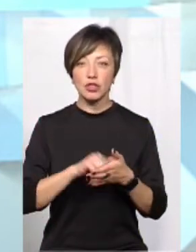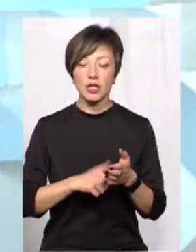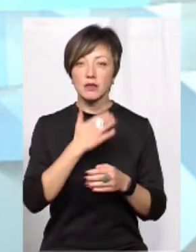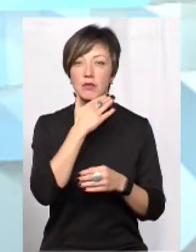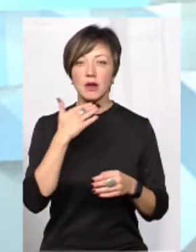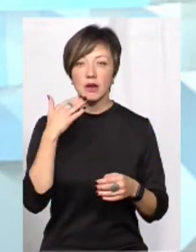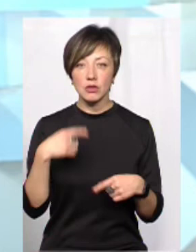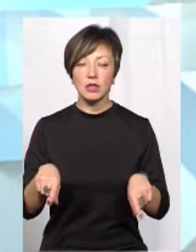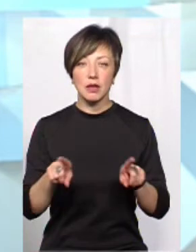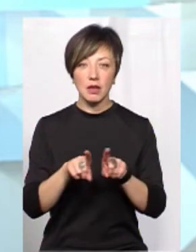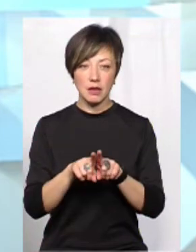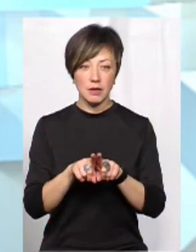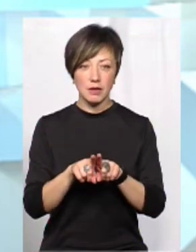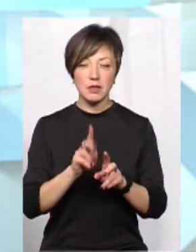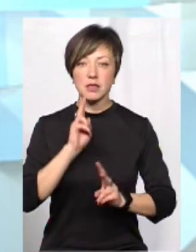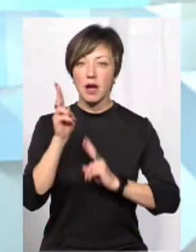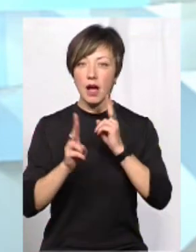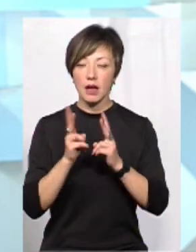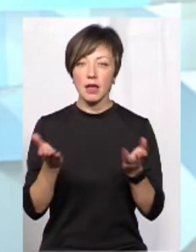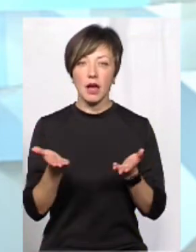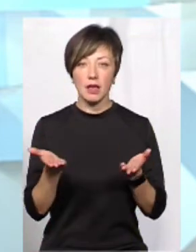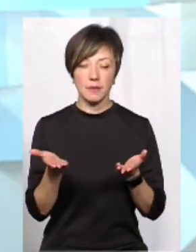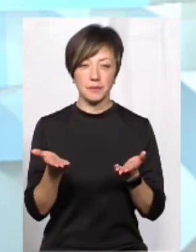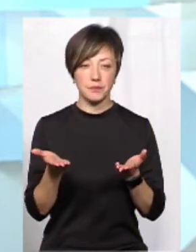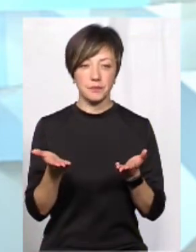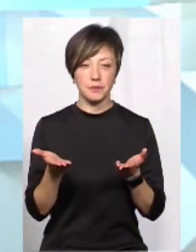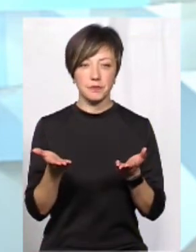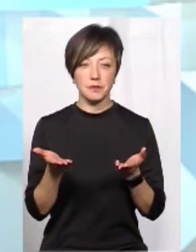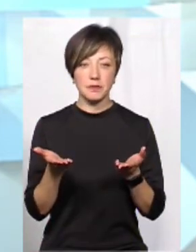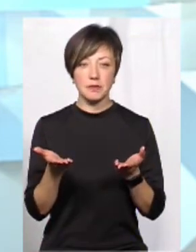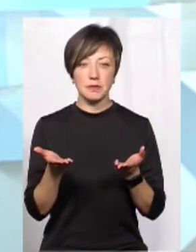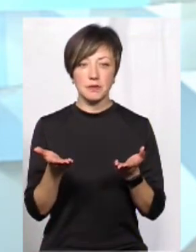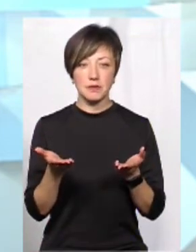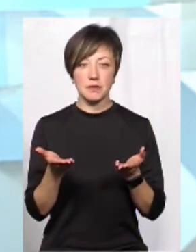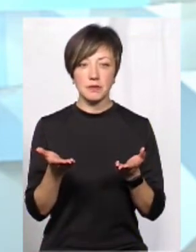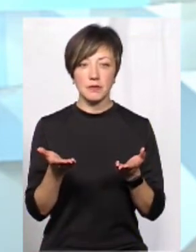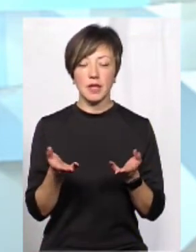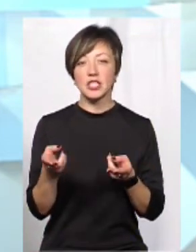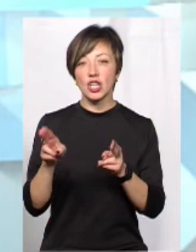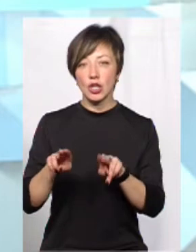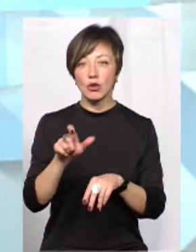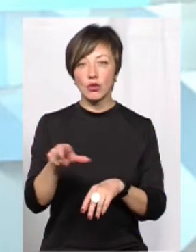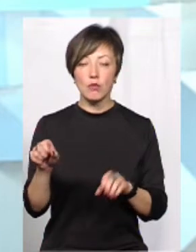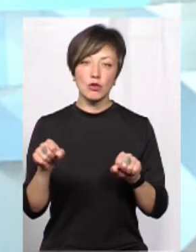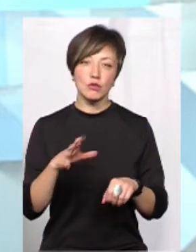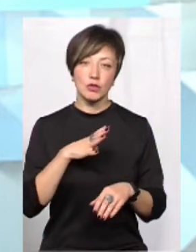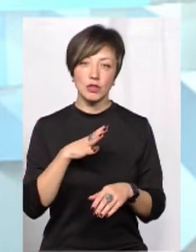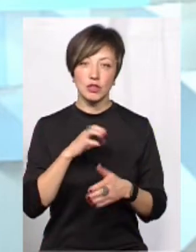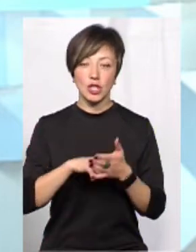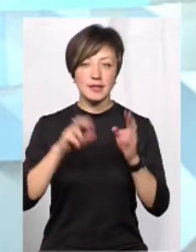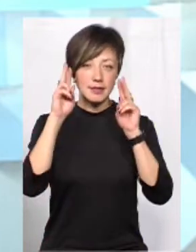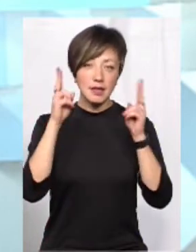кількість ось таких скарг, які щиро залишаються мешканцями, але можуть бути через